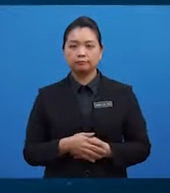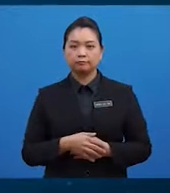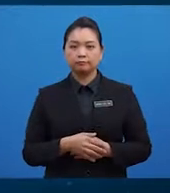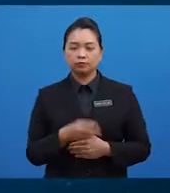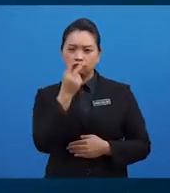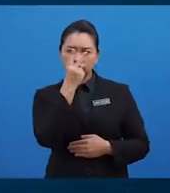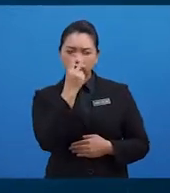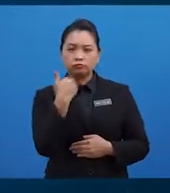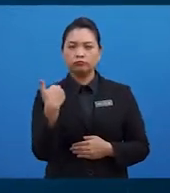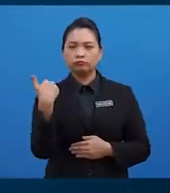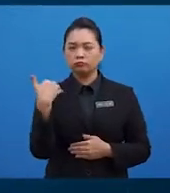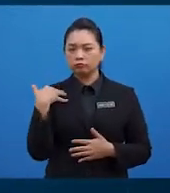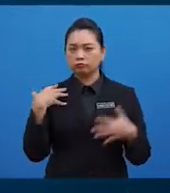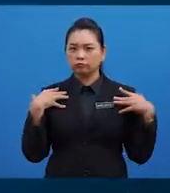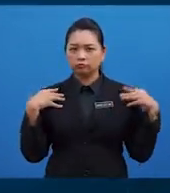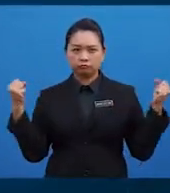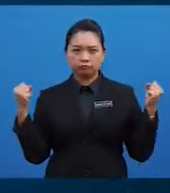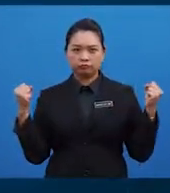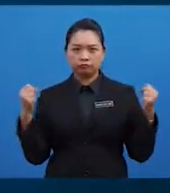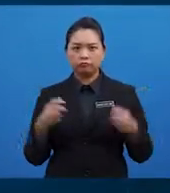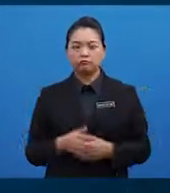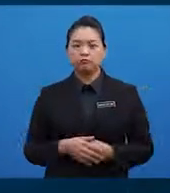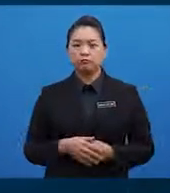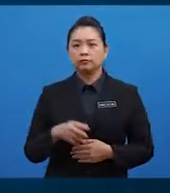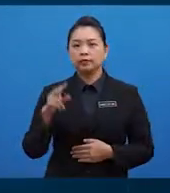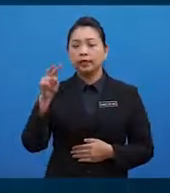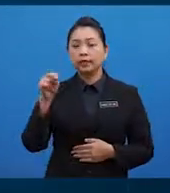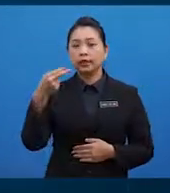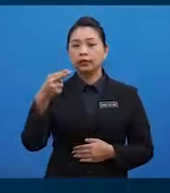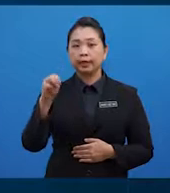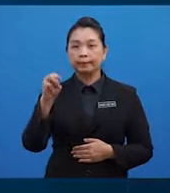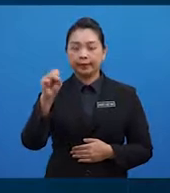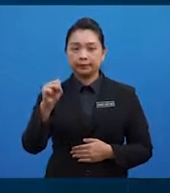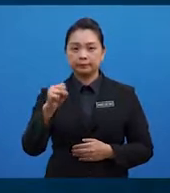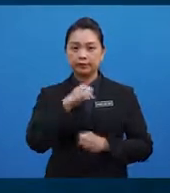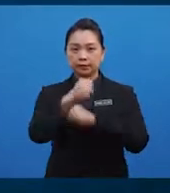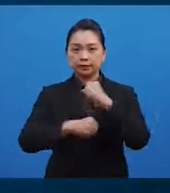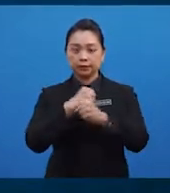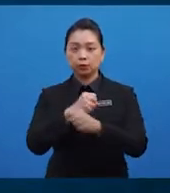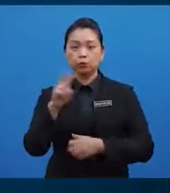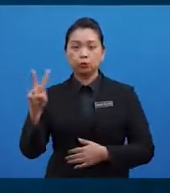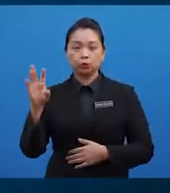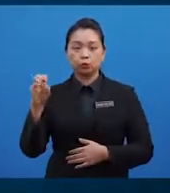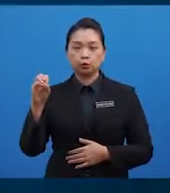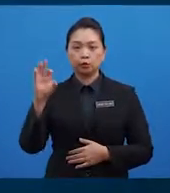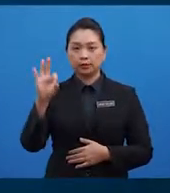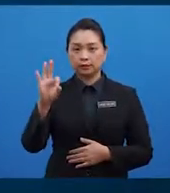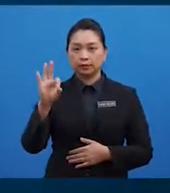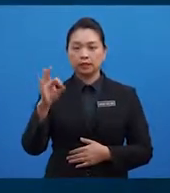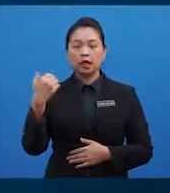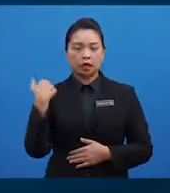kemasaan, kesihatan dan morbiditi NHMS pada tahun 2019 mendapati